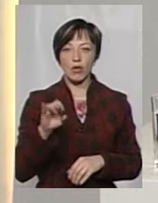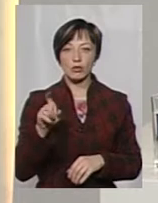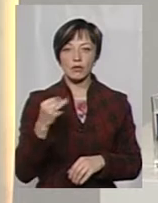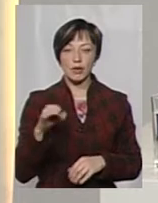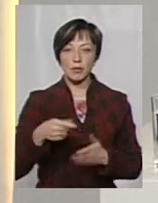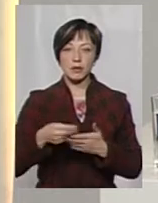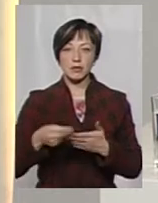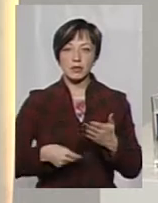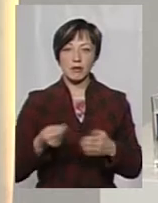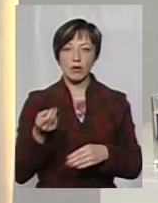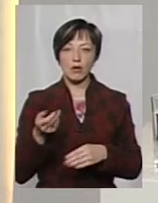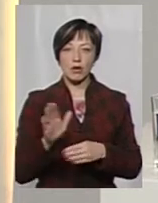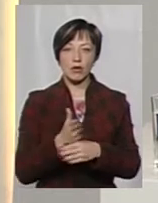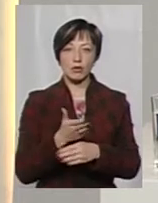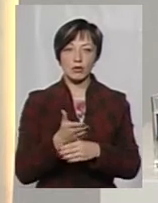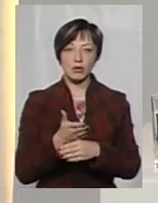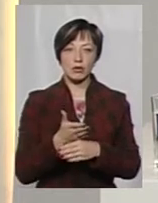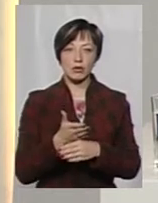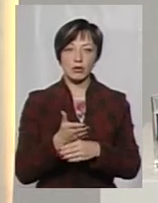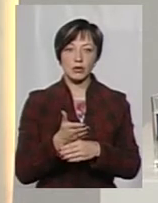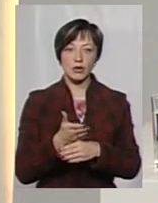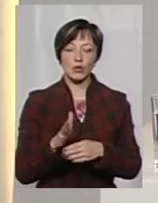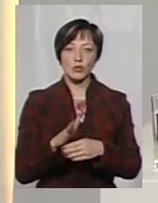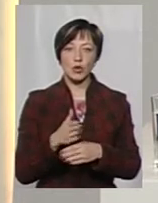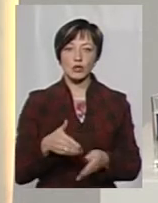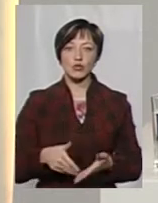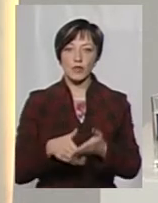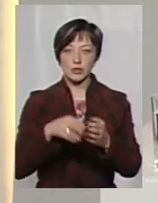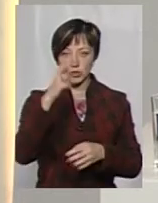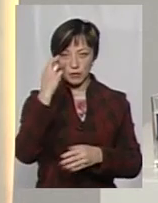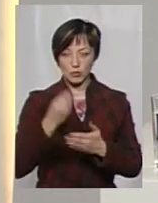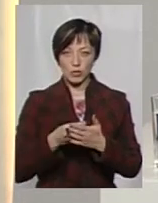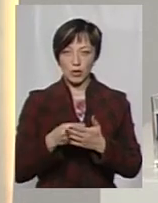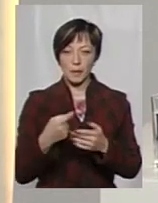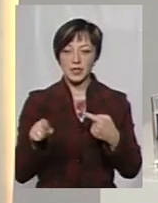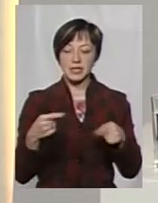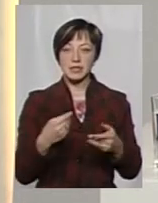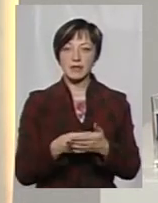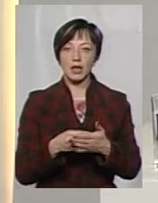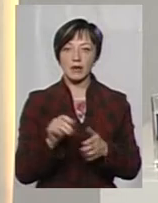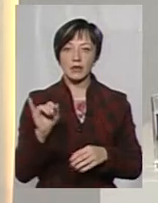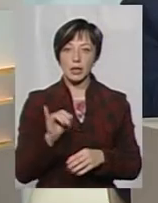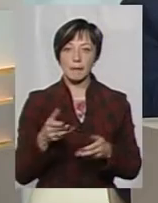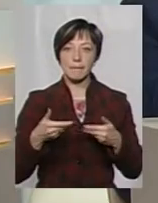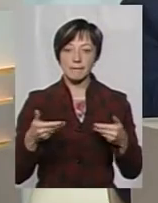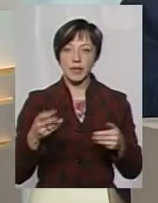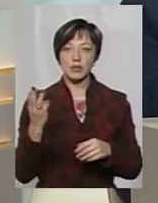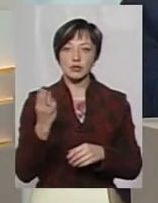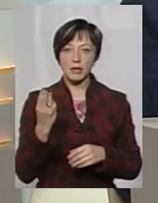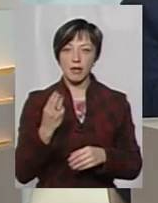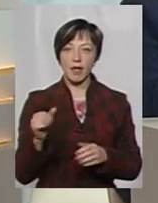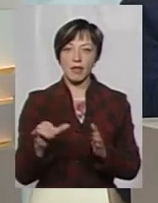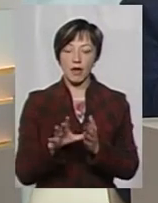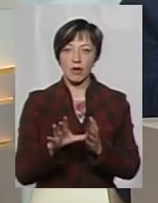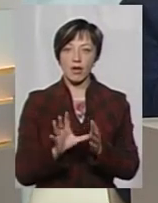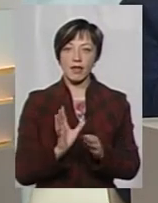розподіл субвенцій з державного бюджету по різниці в тарифах, і ми на «Шепетівка Енергоінвест»